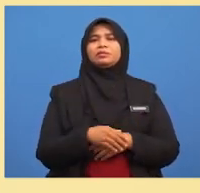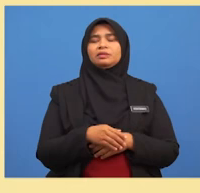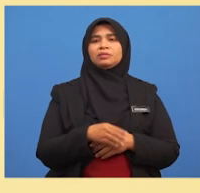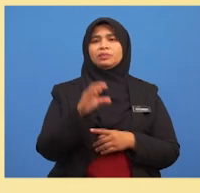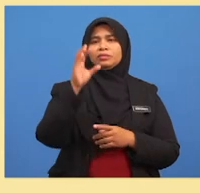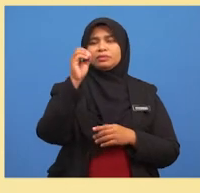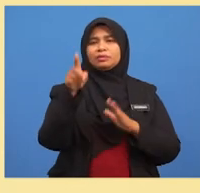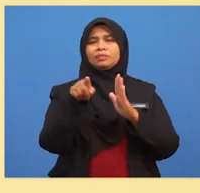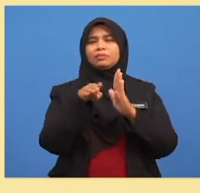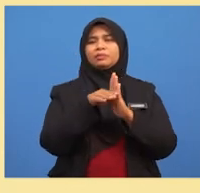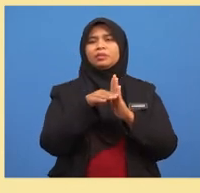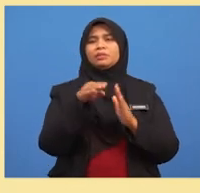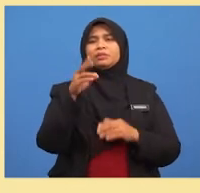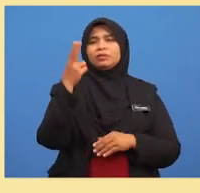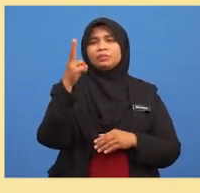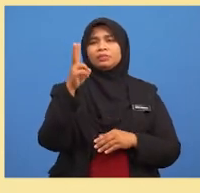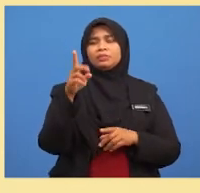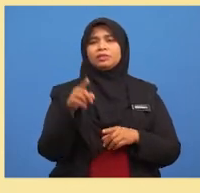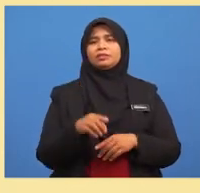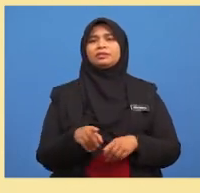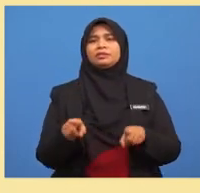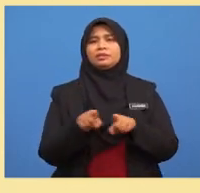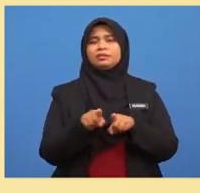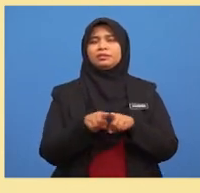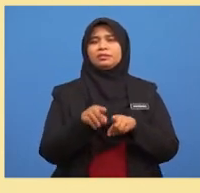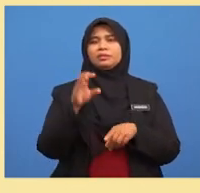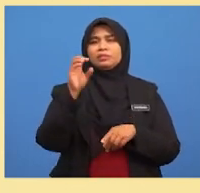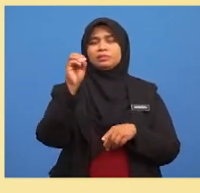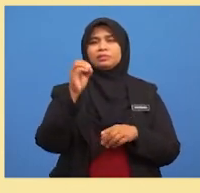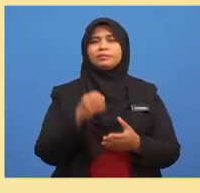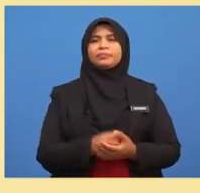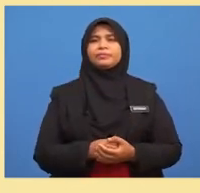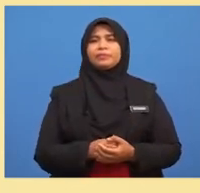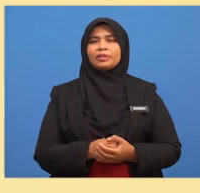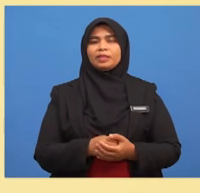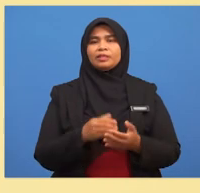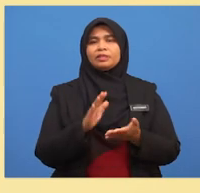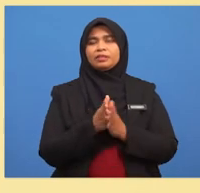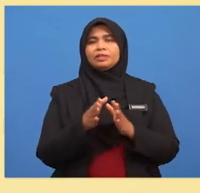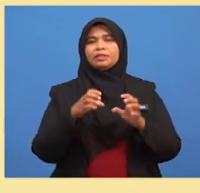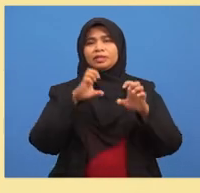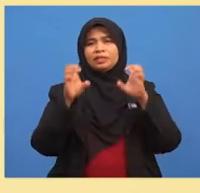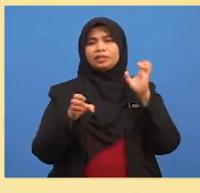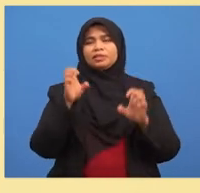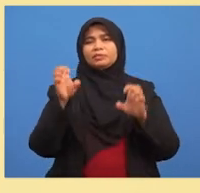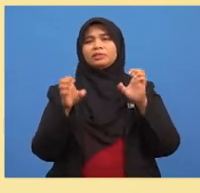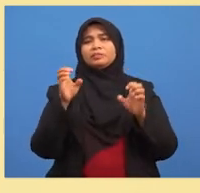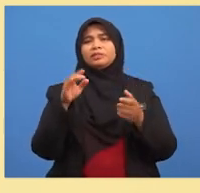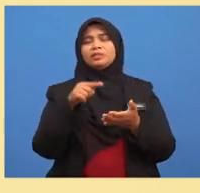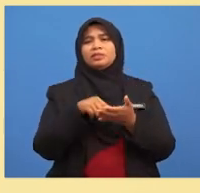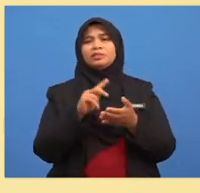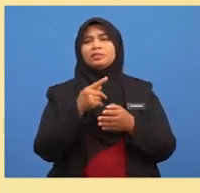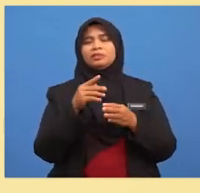Sama dengan sifar Melalui eksperimen ini Kita boleh simpulkan